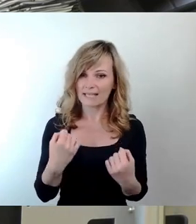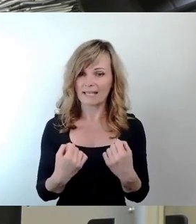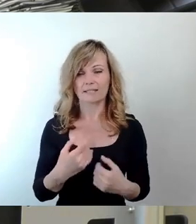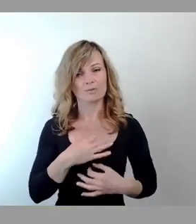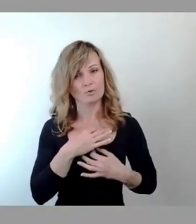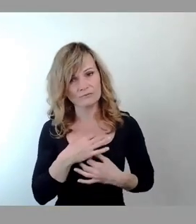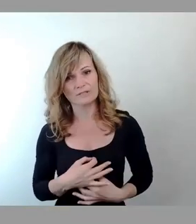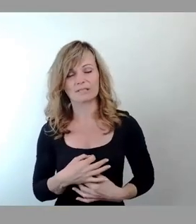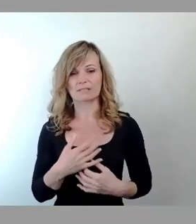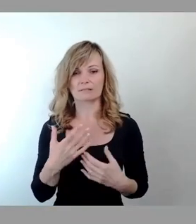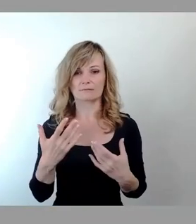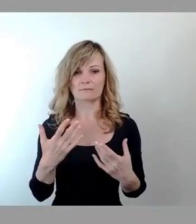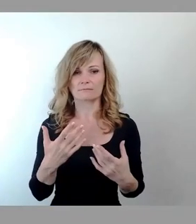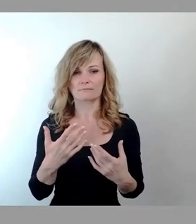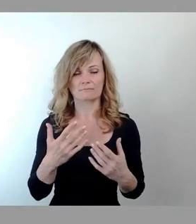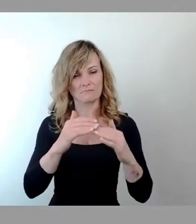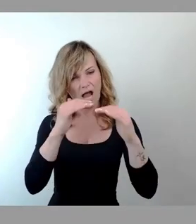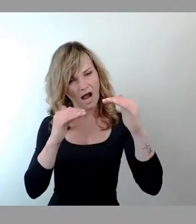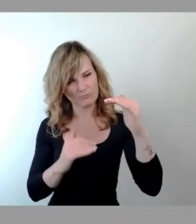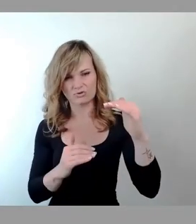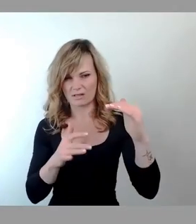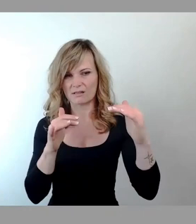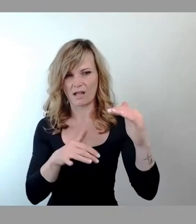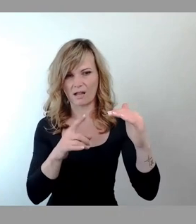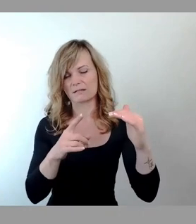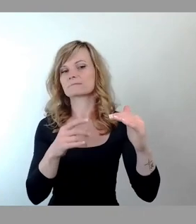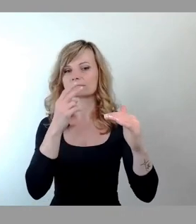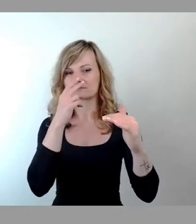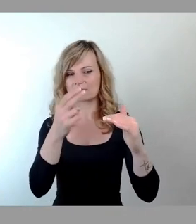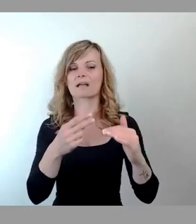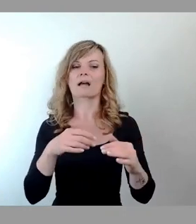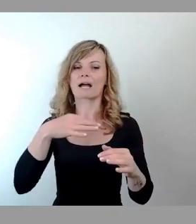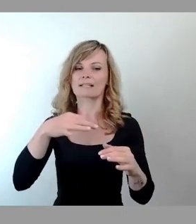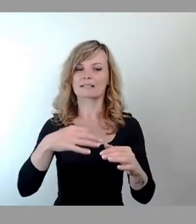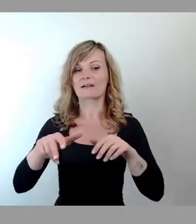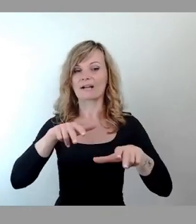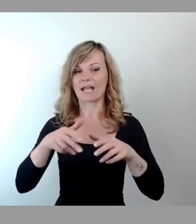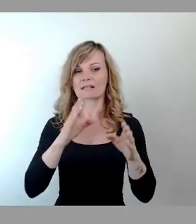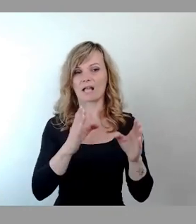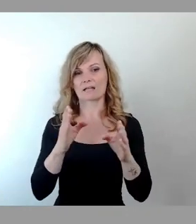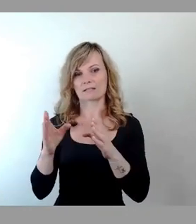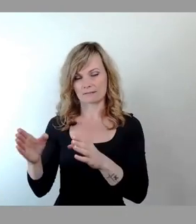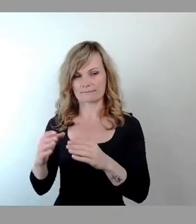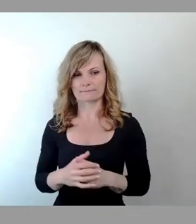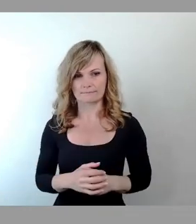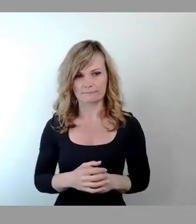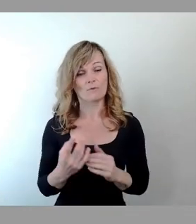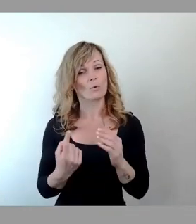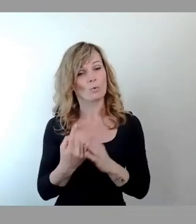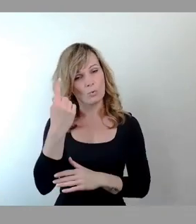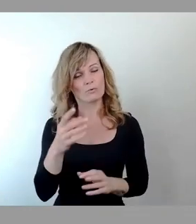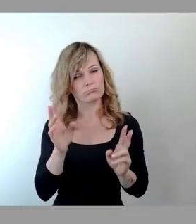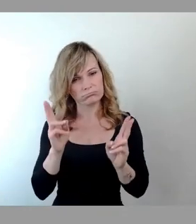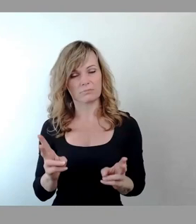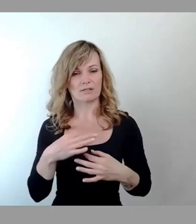nochmal dargestellt über die einzelnen Verkehrsarten, also sowohl die höchste Zufriedenheit für den